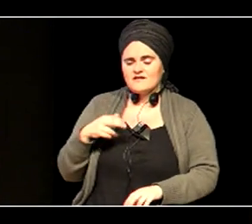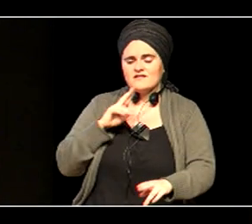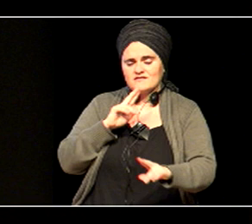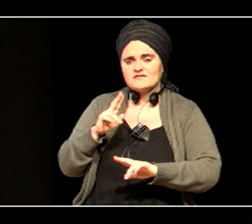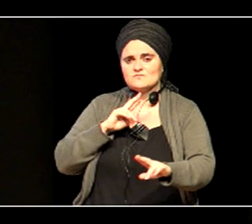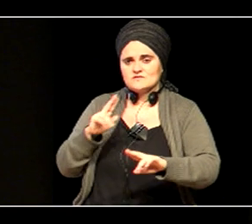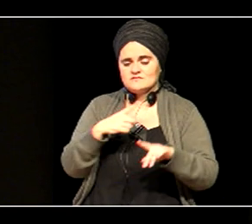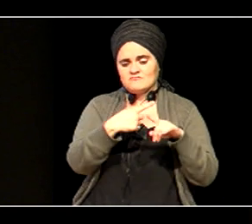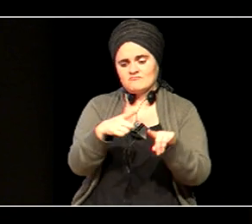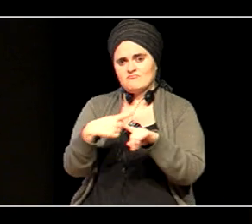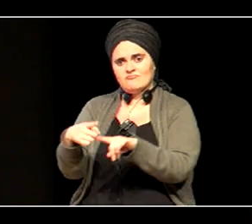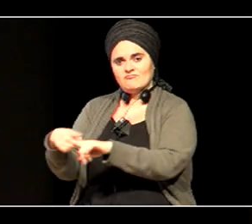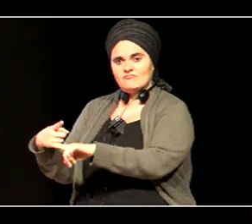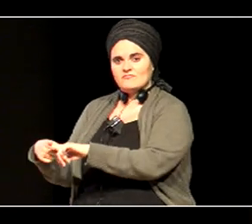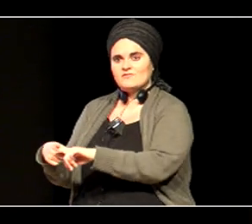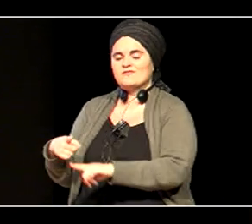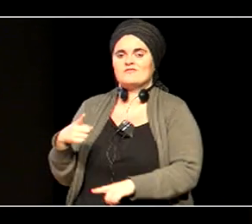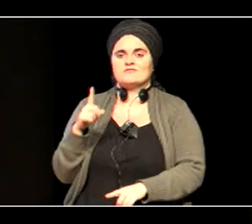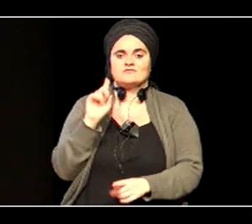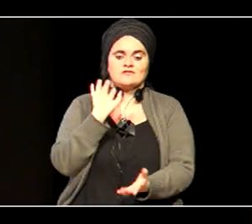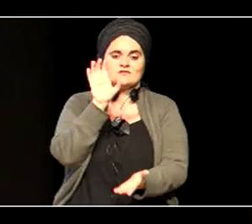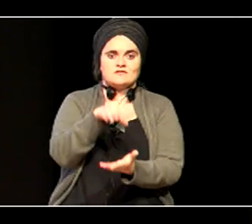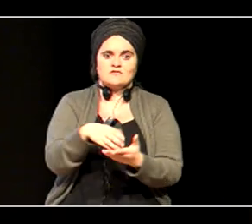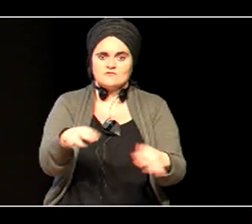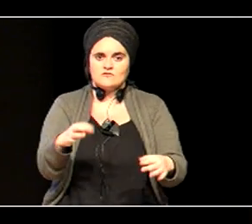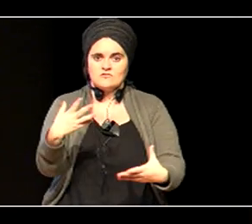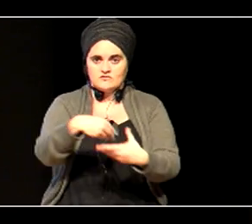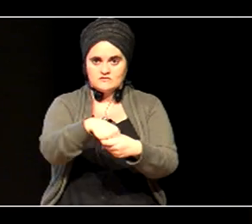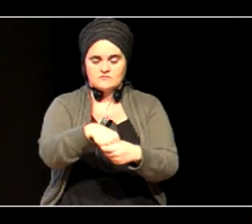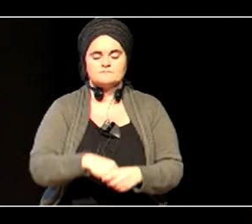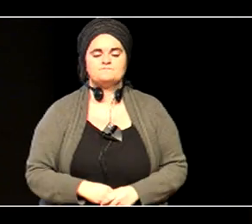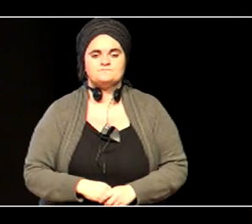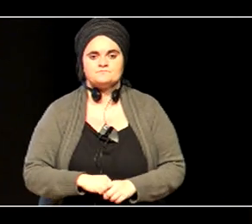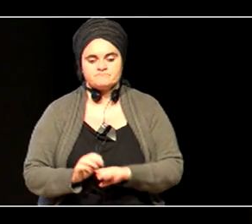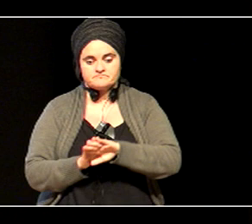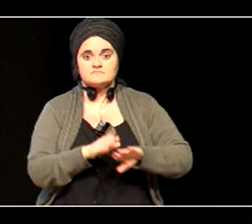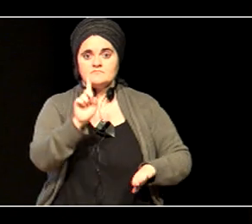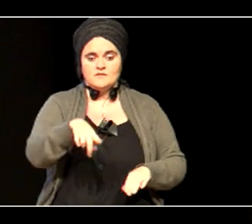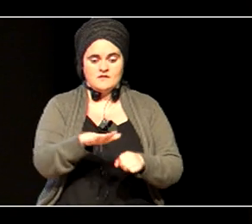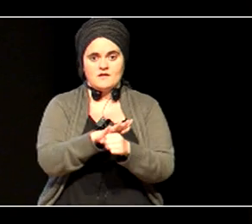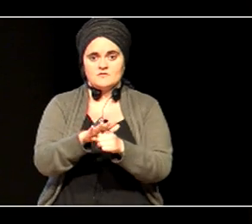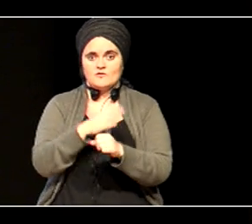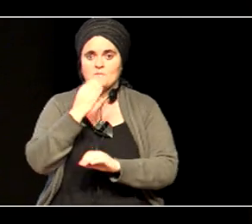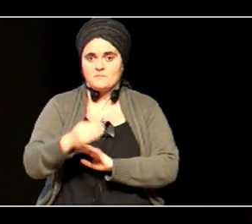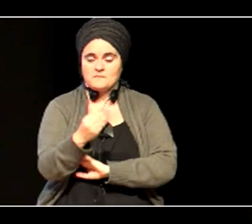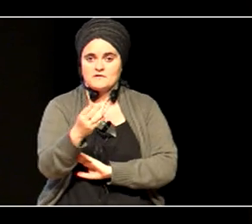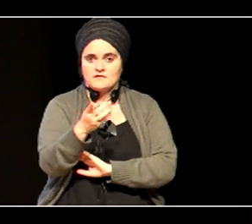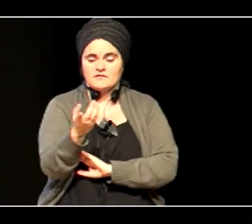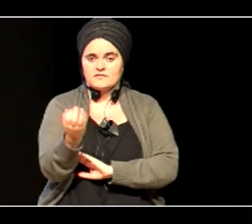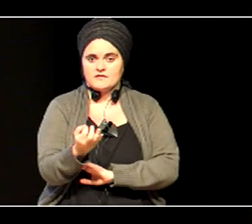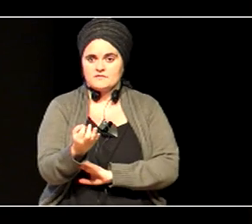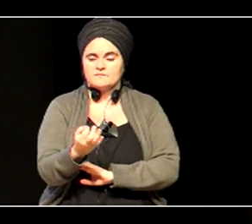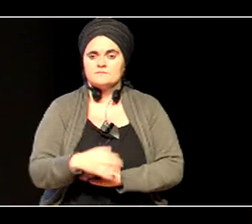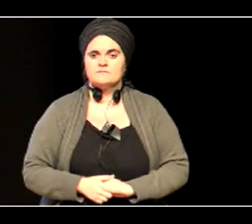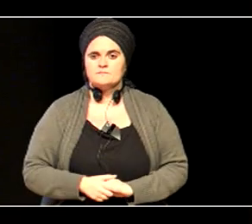desberdin, ez, ikastetxe, arrontetan. Gero be bai, badaukagu hobetzeko eremuak, eta, zalantzari gabe,